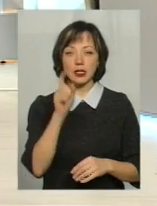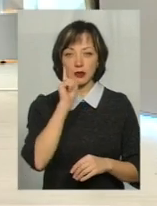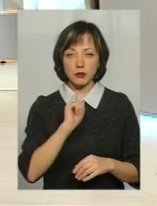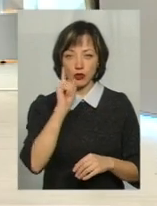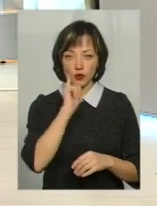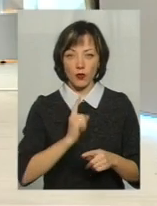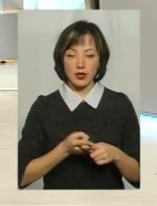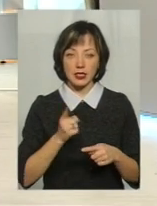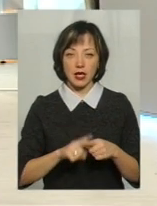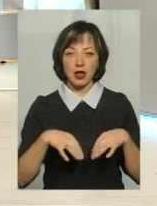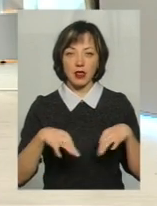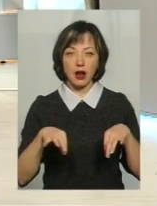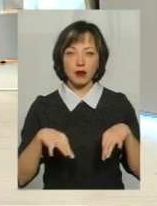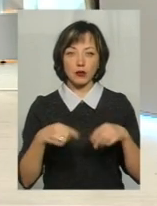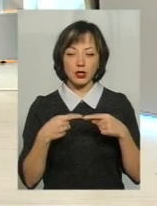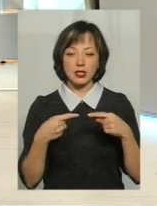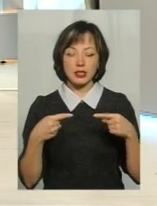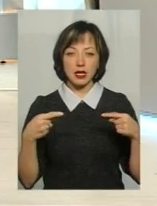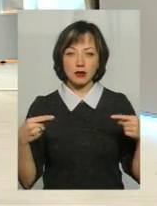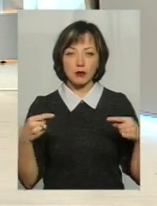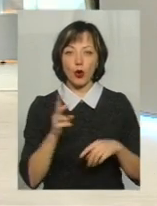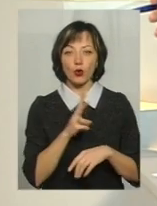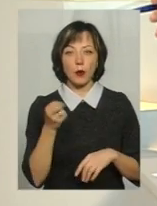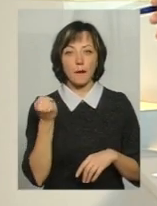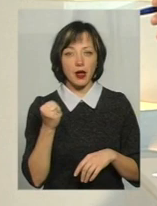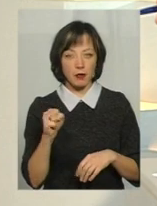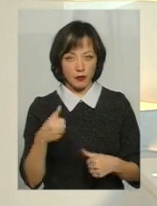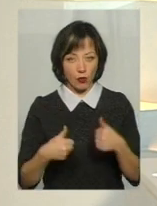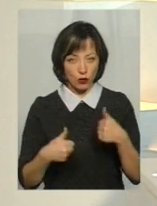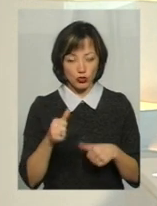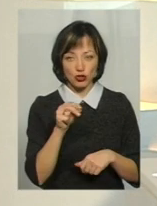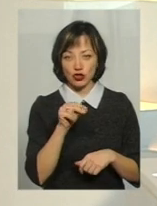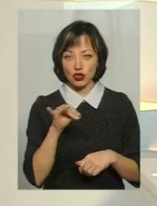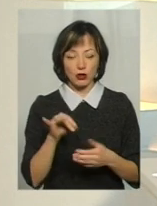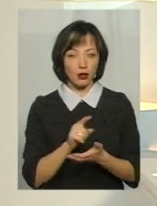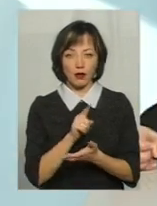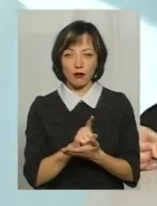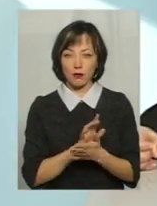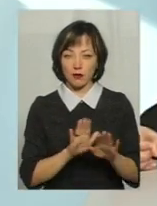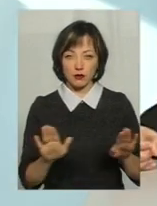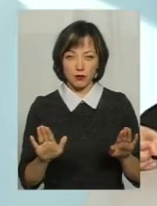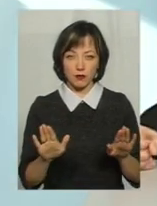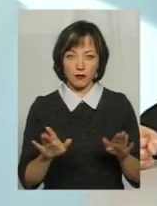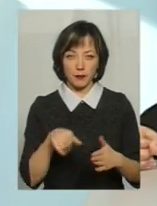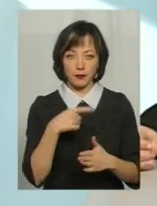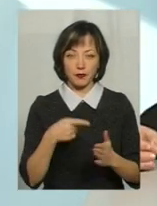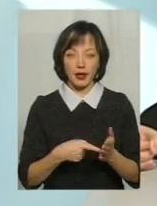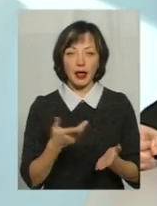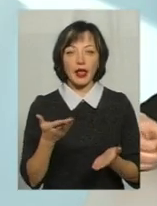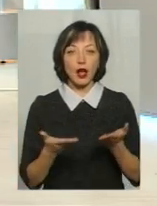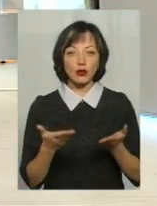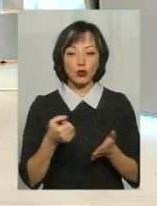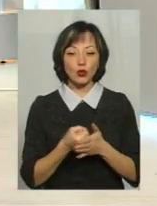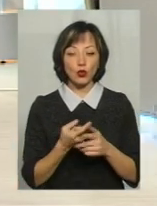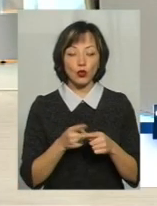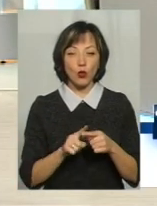транспортні засоби тих, хто переміг в конкурсі? Чи не обов'язково? Очевидно, так. Якщо